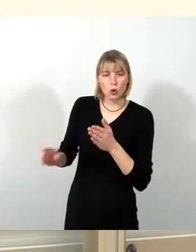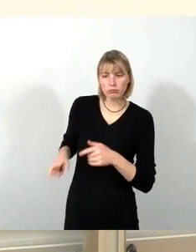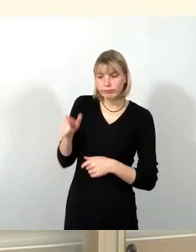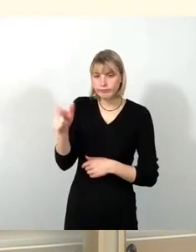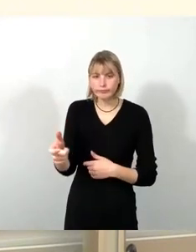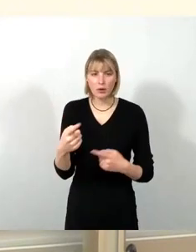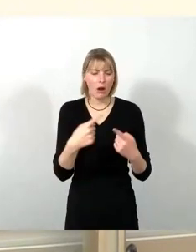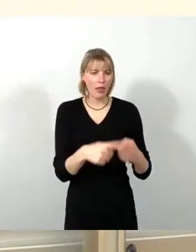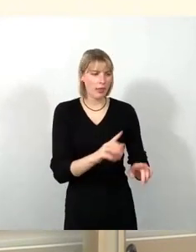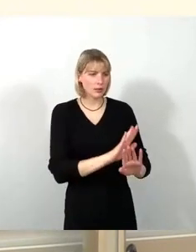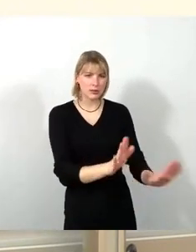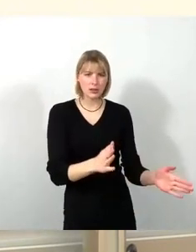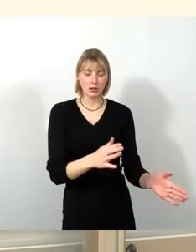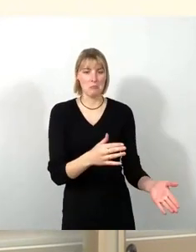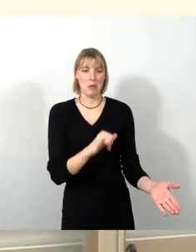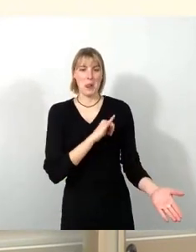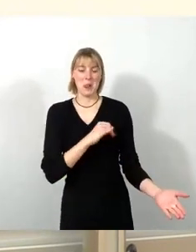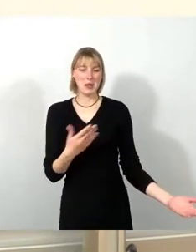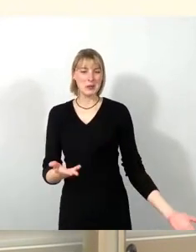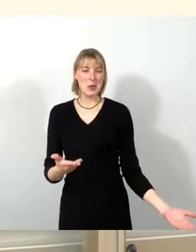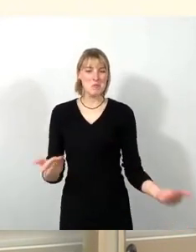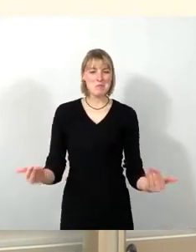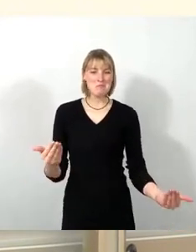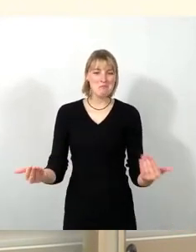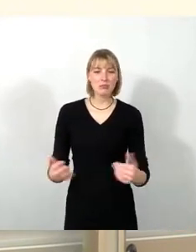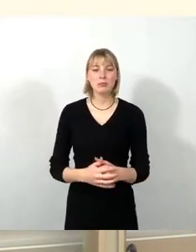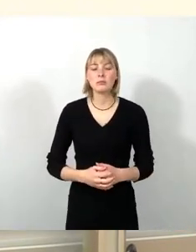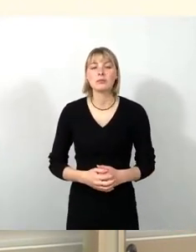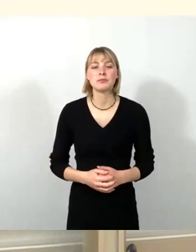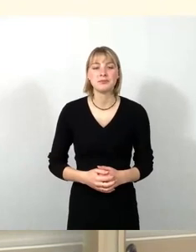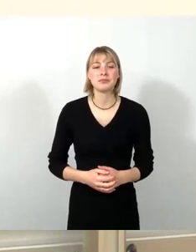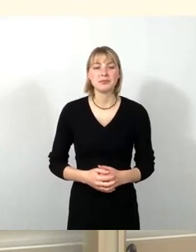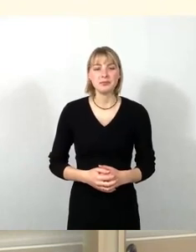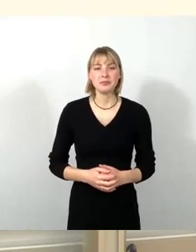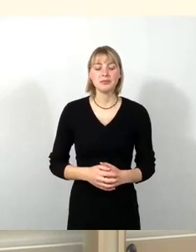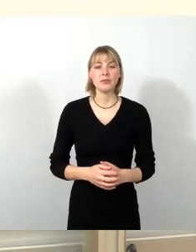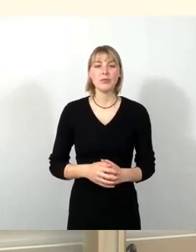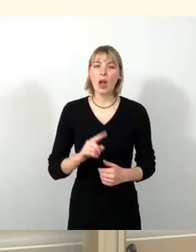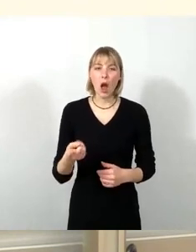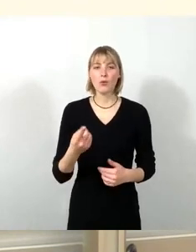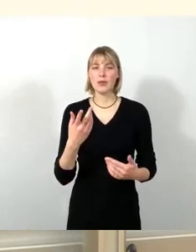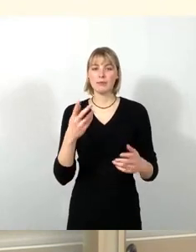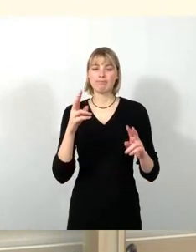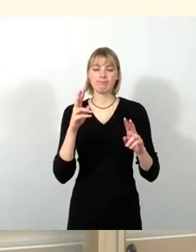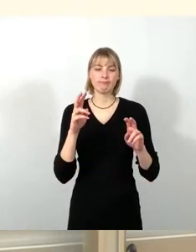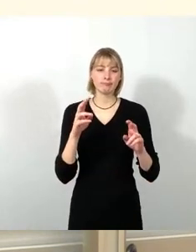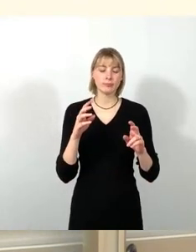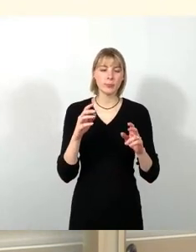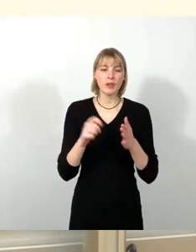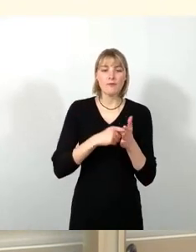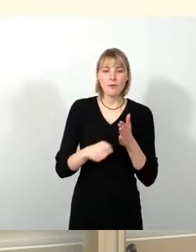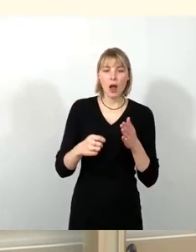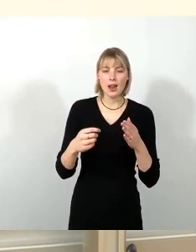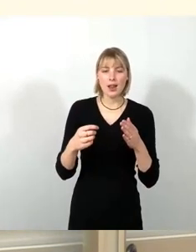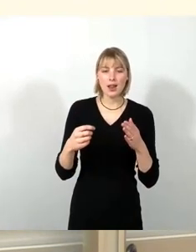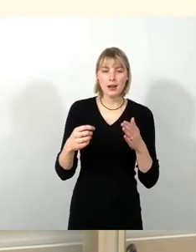ich staune da und das geht. Das würde ja im Wahlkampf noch gewisse Fantasien erregen und auch Möglichkeiten und